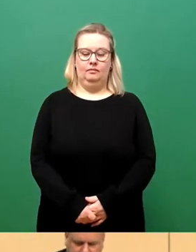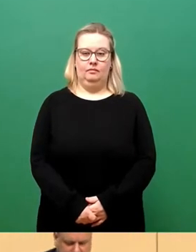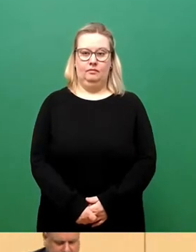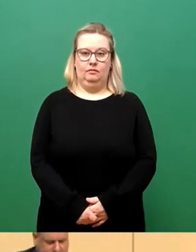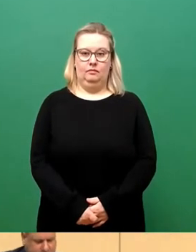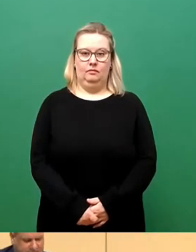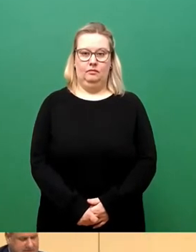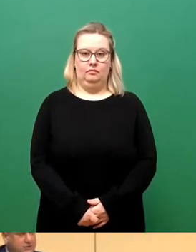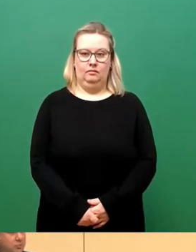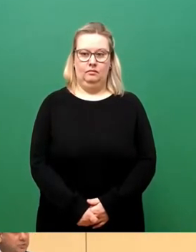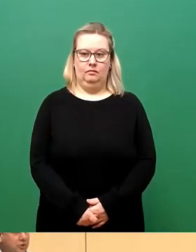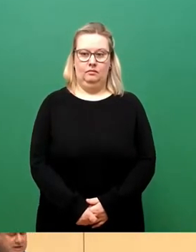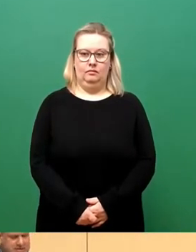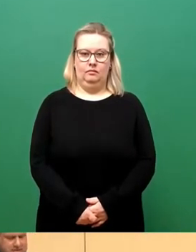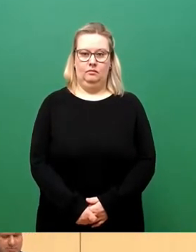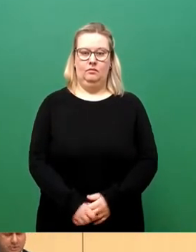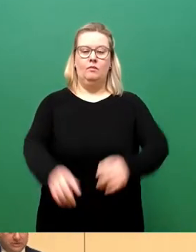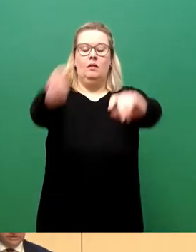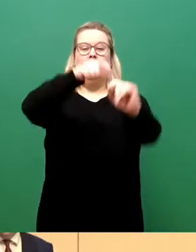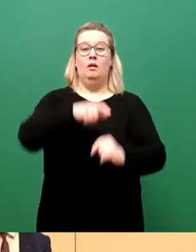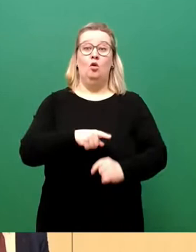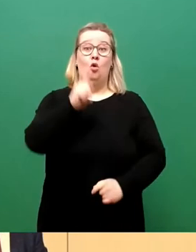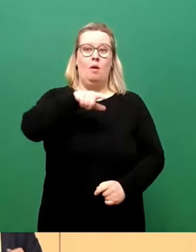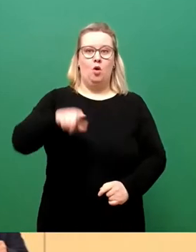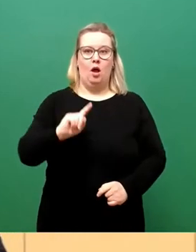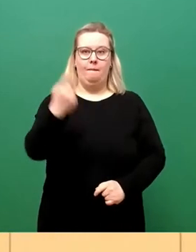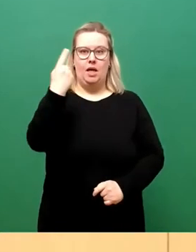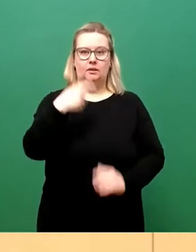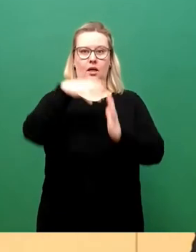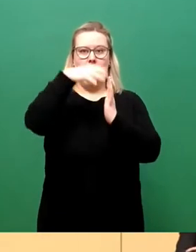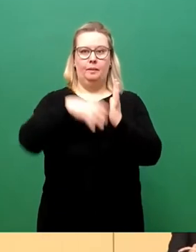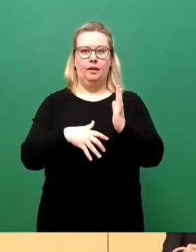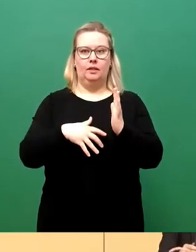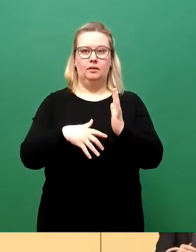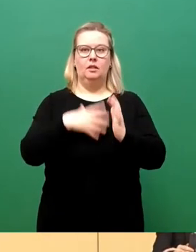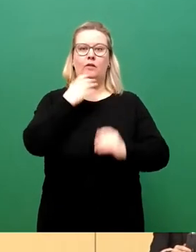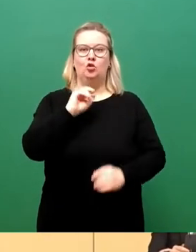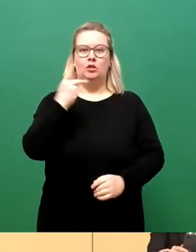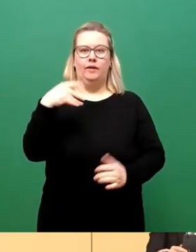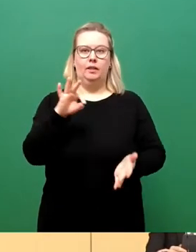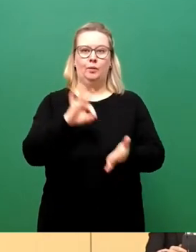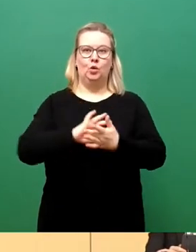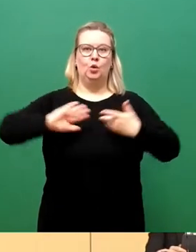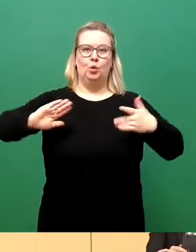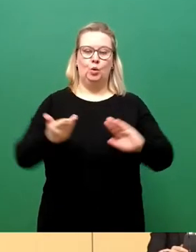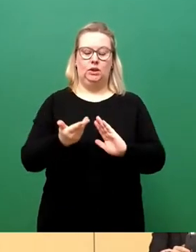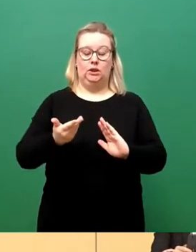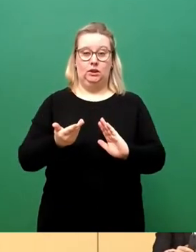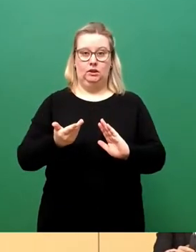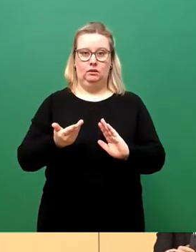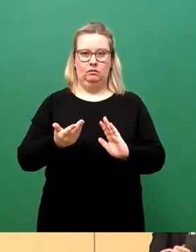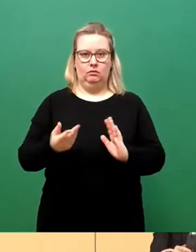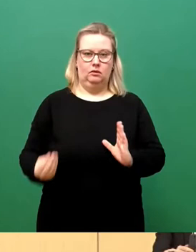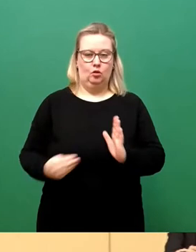Im Bericht des Oberbürgermeisters möchte ich einen zweiten Punkt noch ganz kurz anfügen.